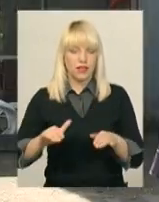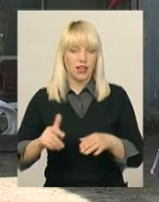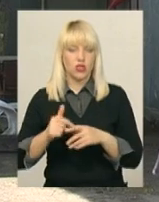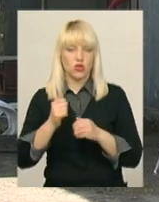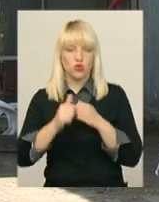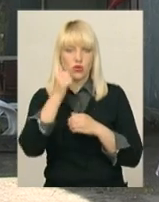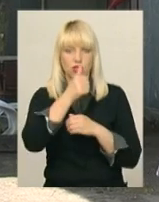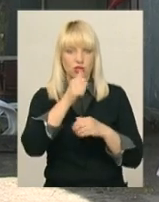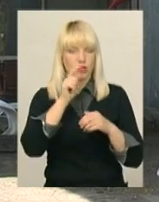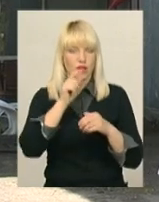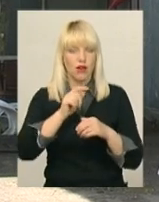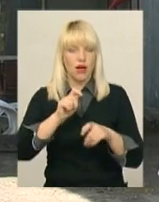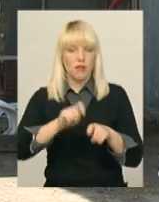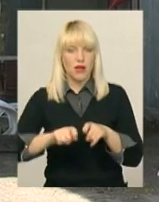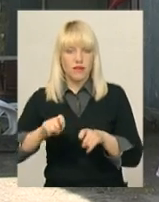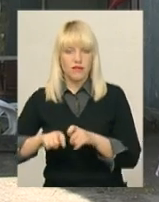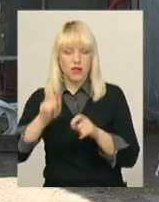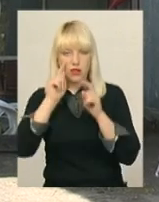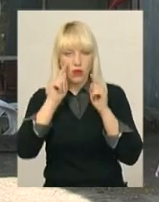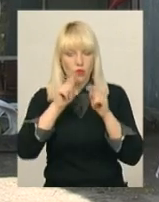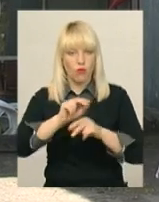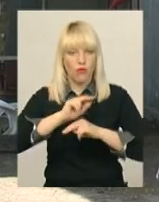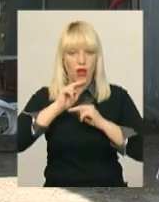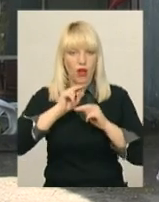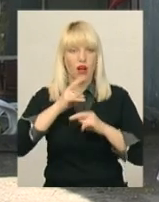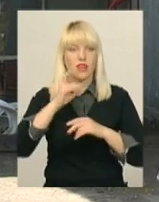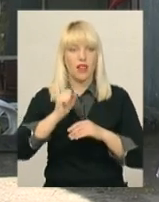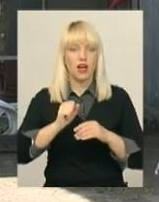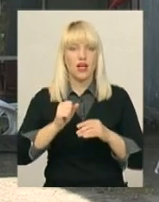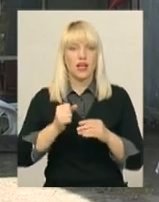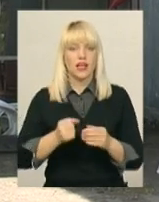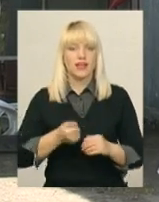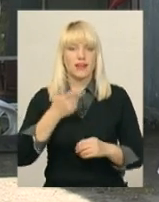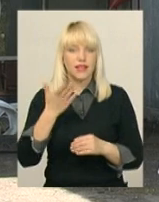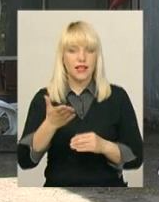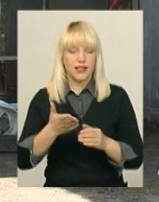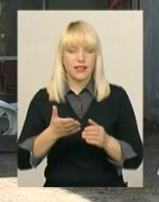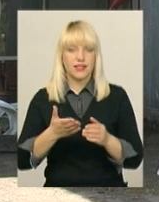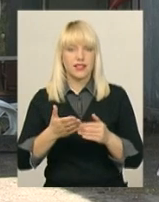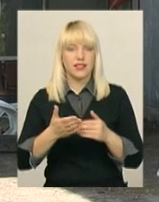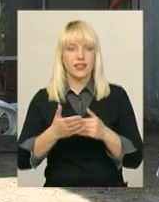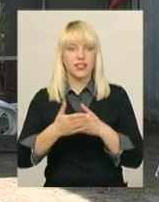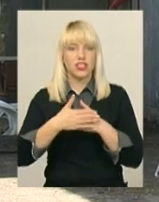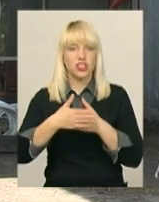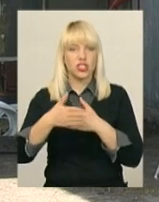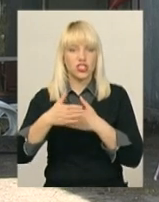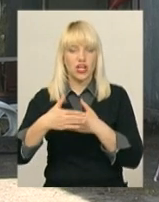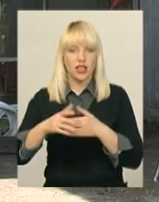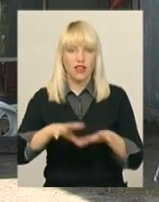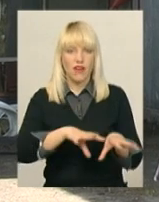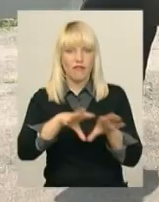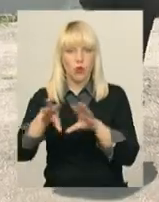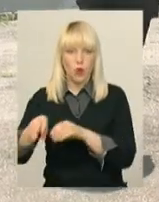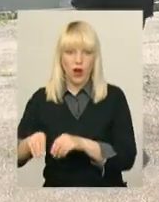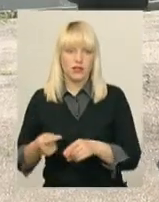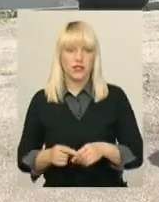Особлива увага звертається на утримання кількість шляхів евакуації, утримання систем протипожежного захисту на зазначених